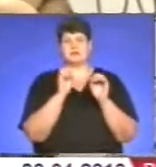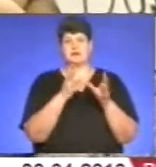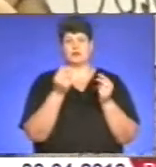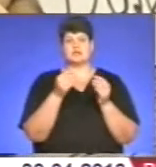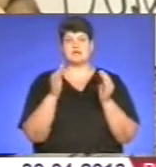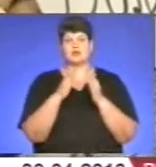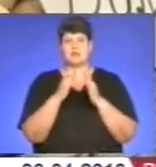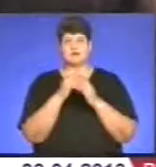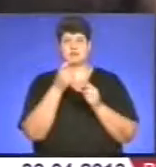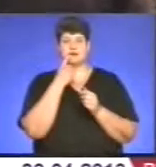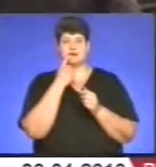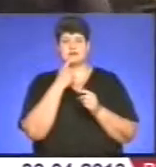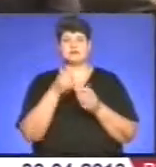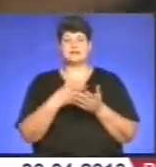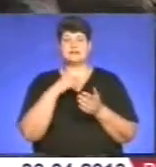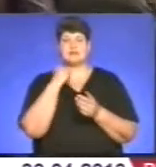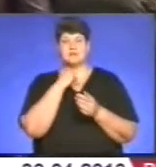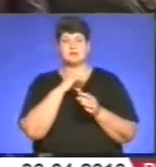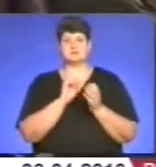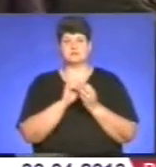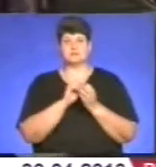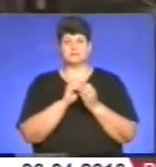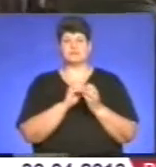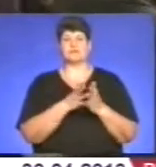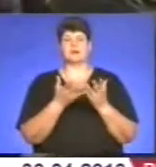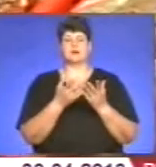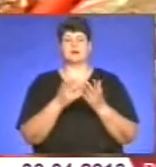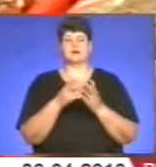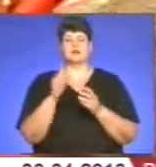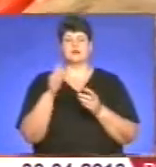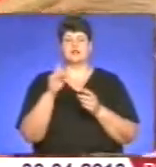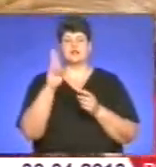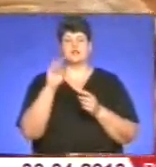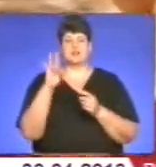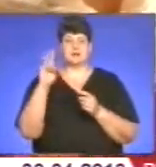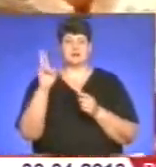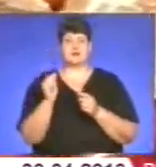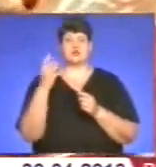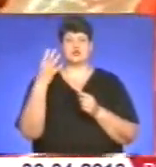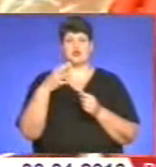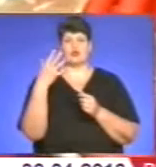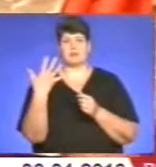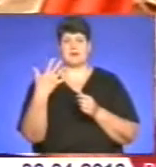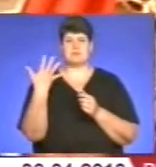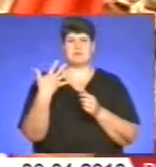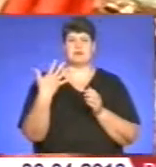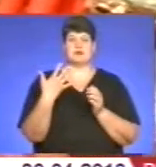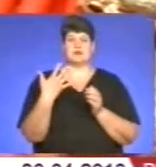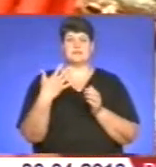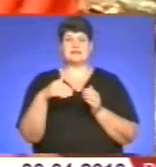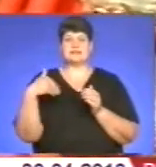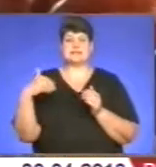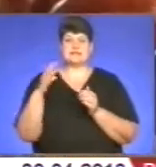Ціни на м'ясо також залишаються стабільними. Яловичина передня шинка – 45-48 гривень. Задня шинка – 50